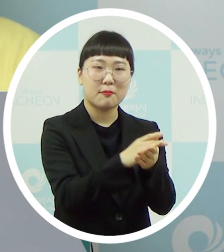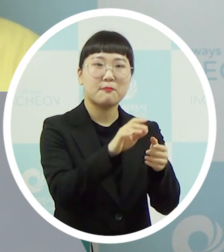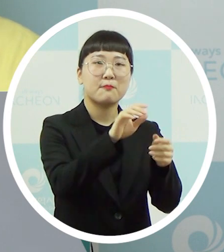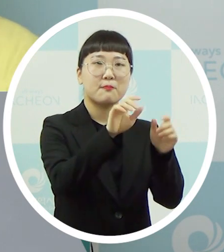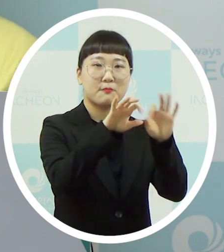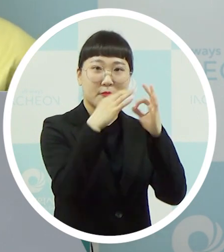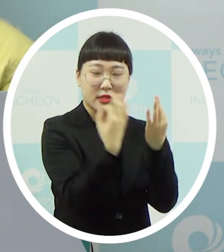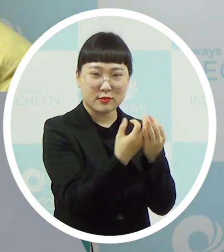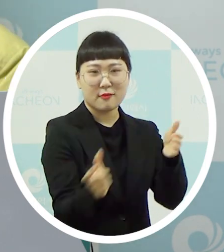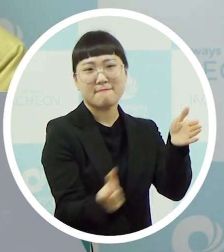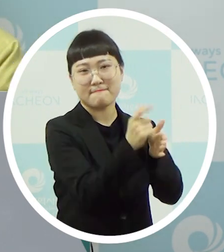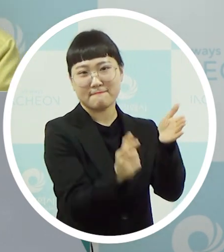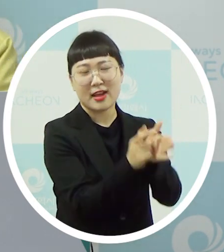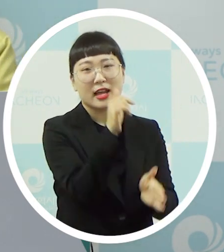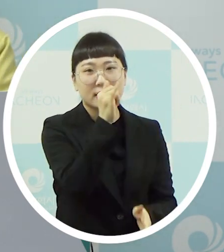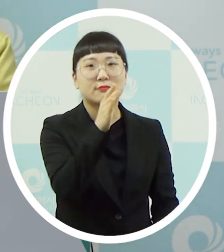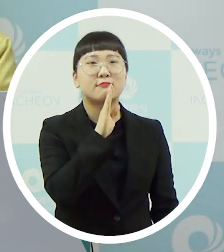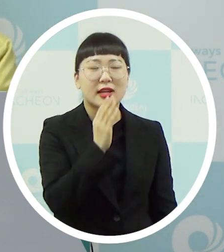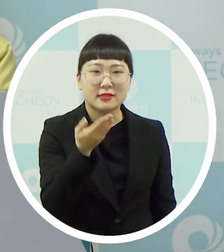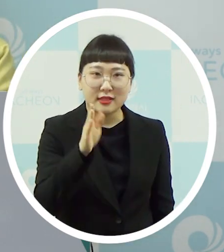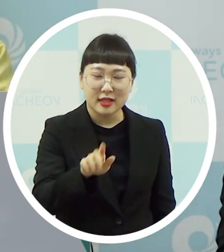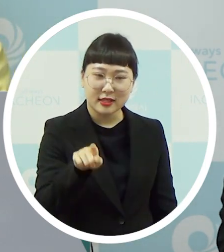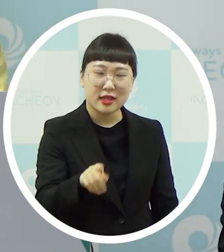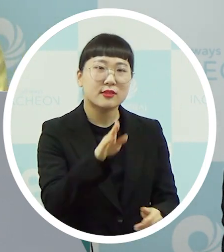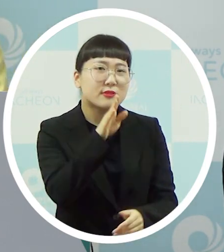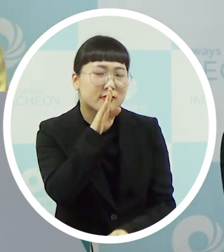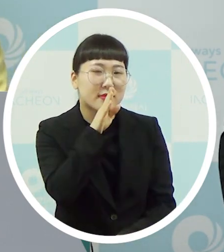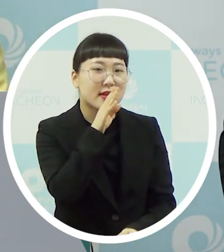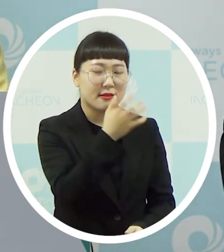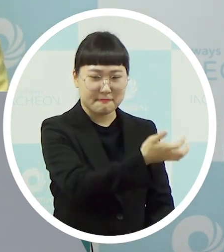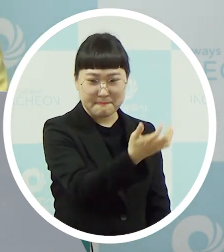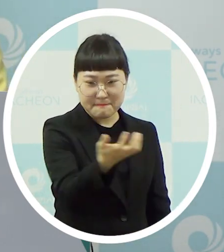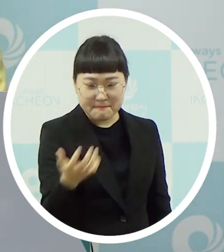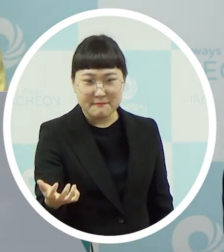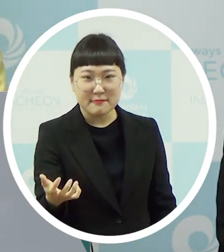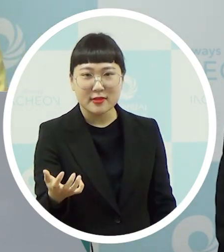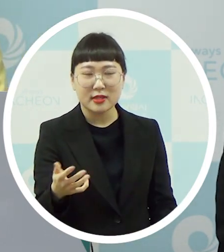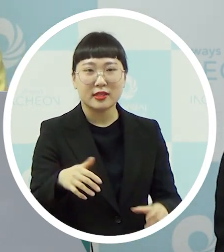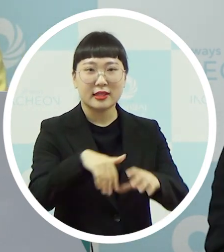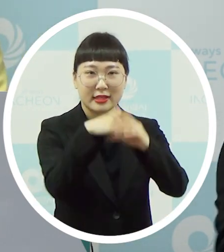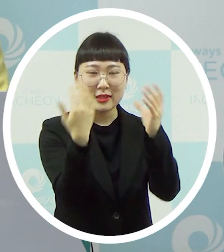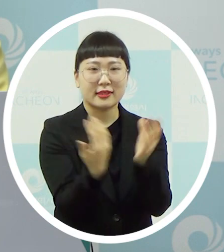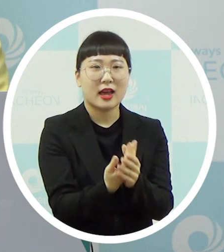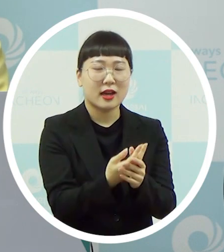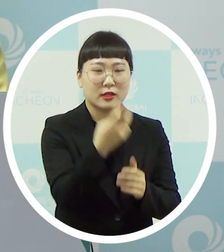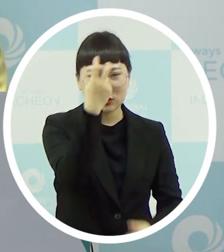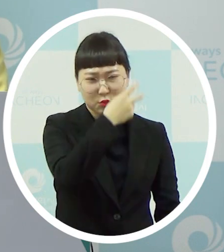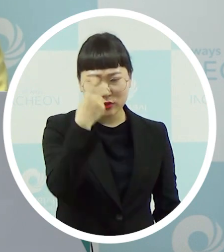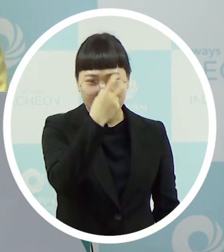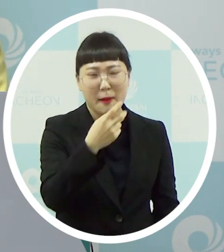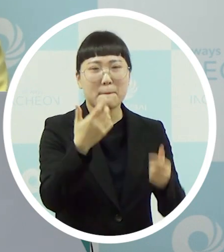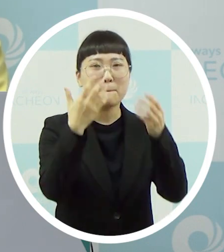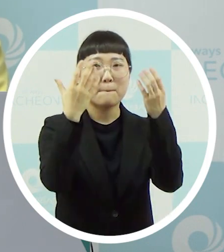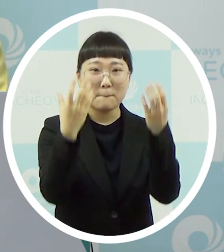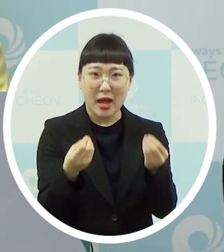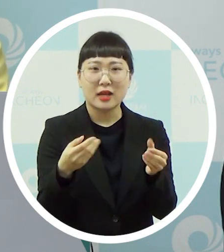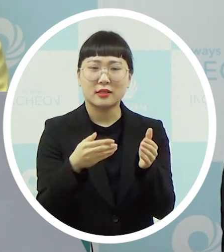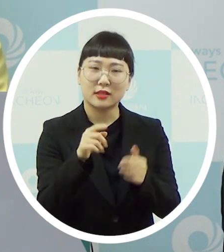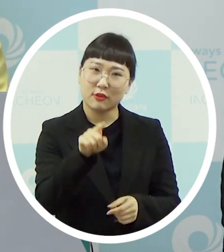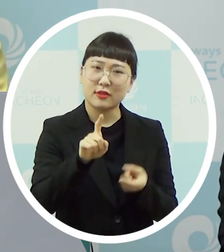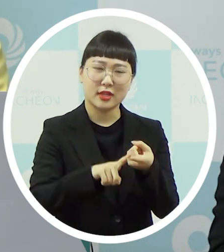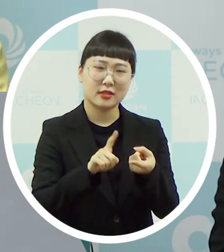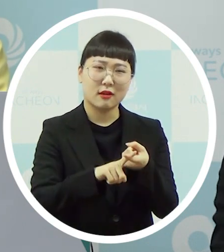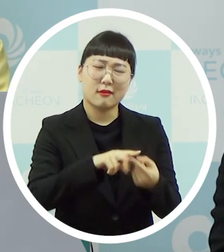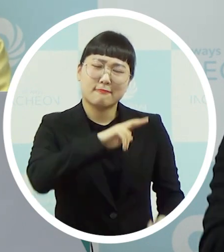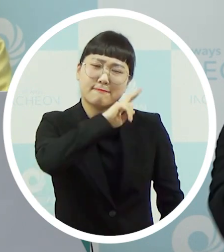경로가 정말 확인이 된 거고 그 조사가 다 된 건지 그게 이제 저희 입장에서는